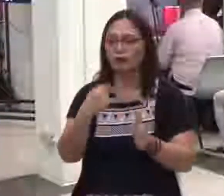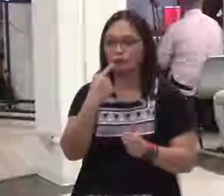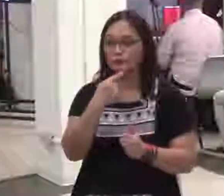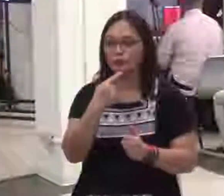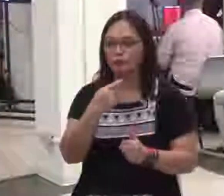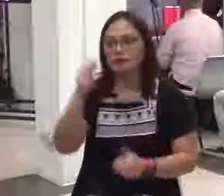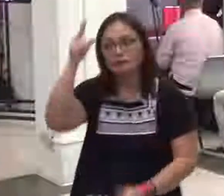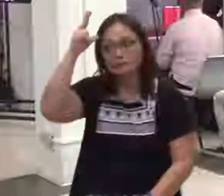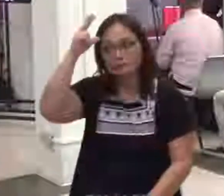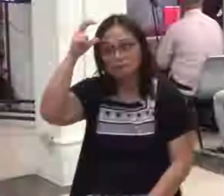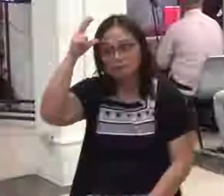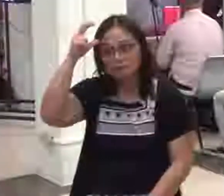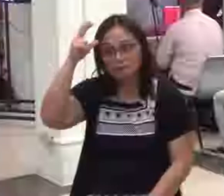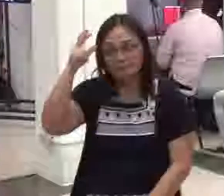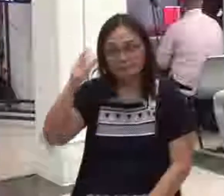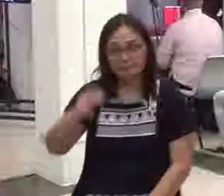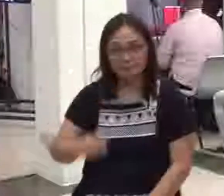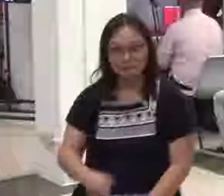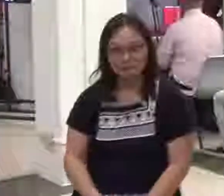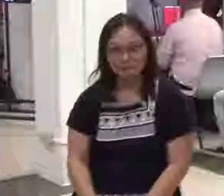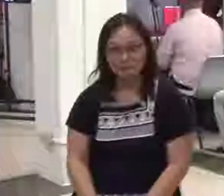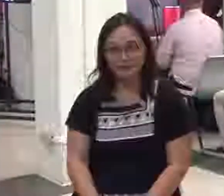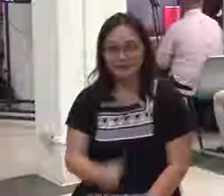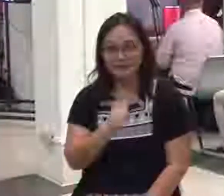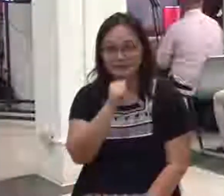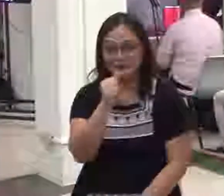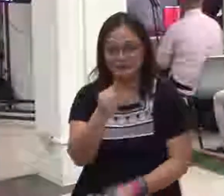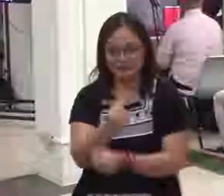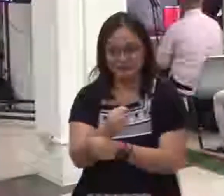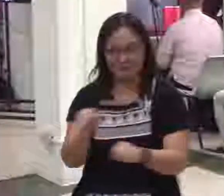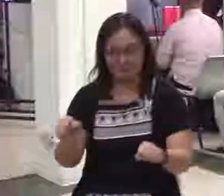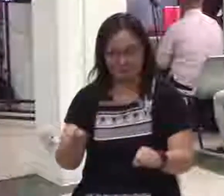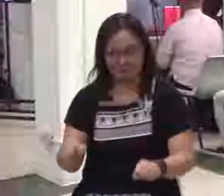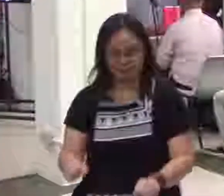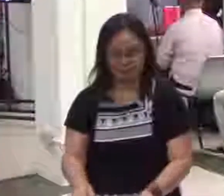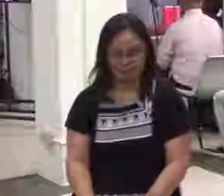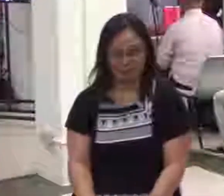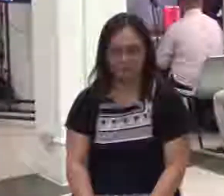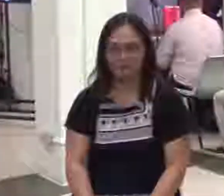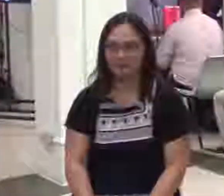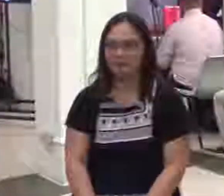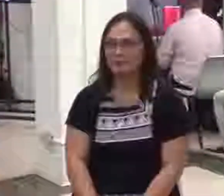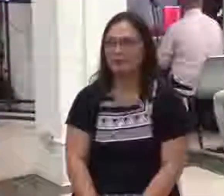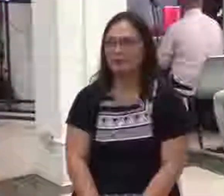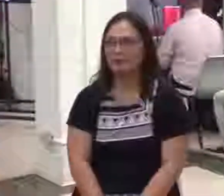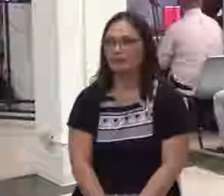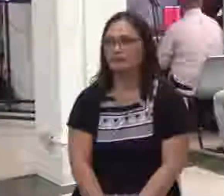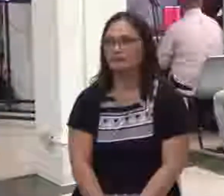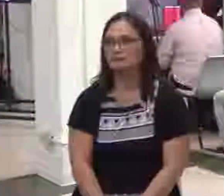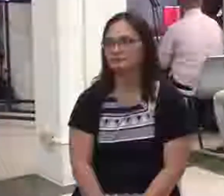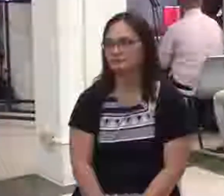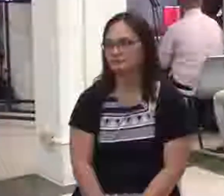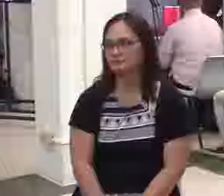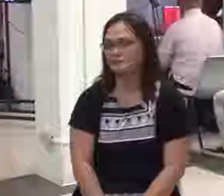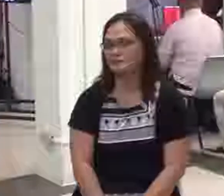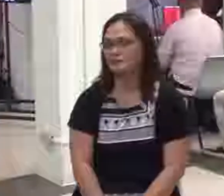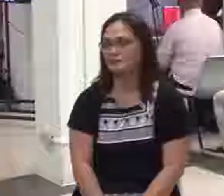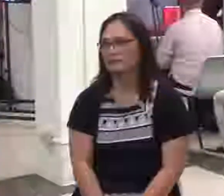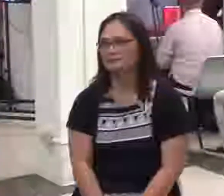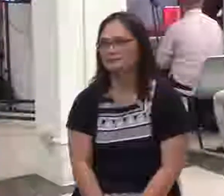Ang brother nagiging brother-in-law. Ang sister